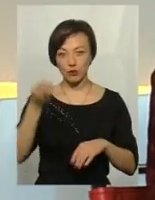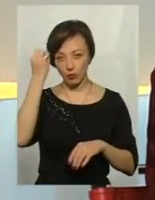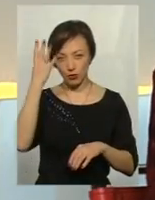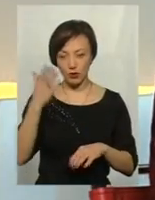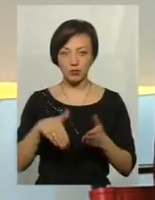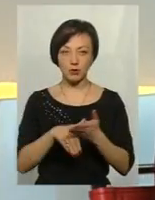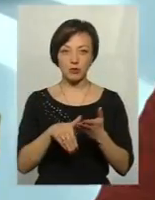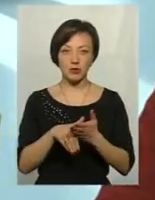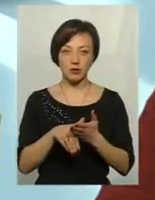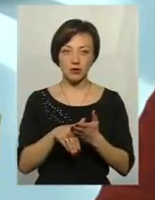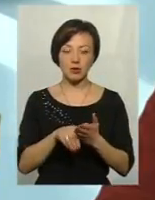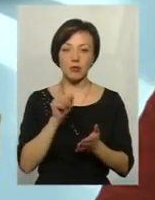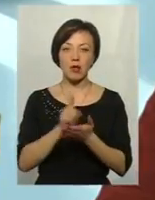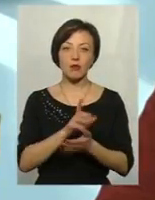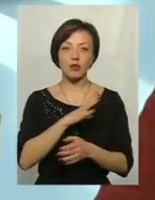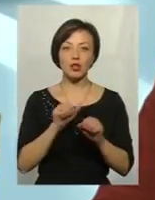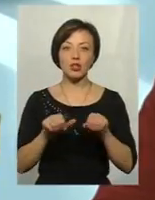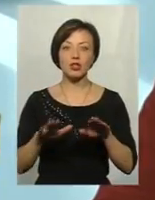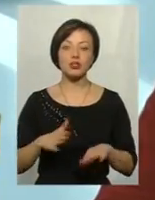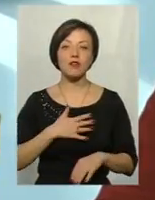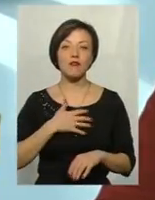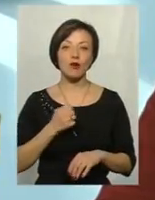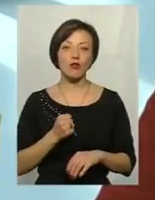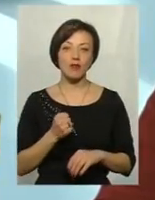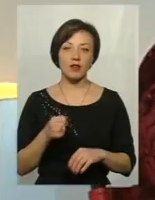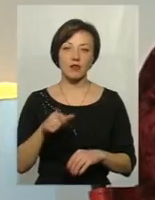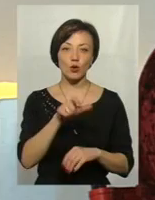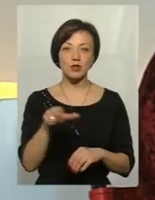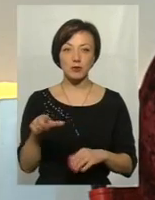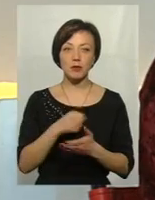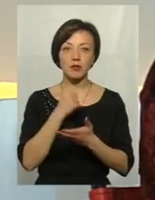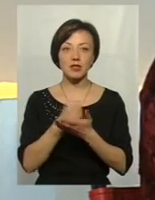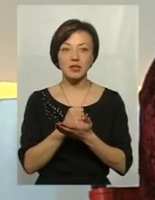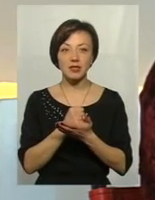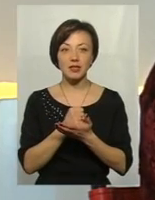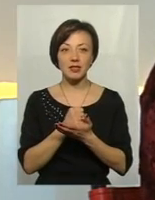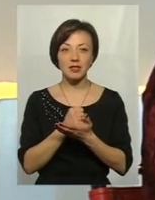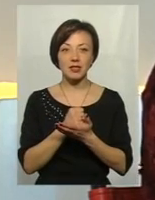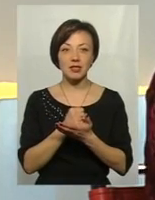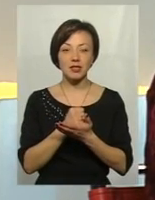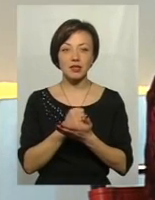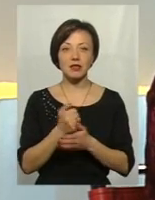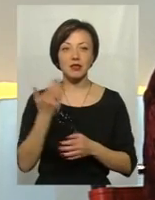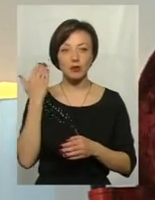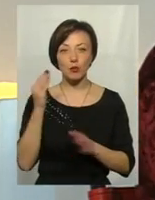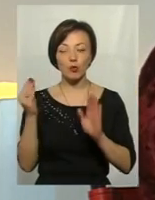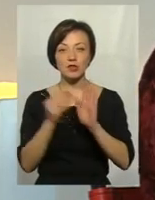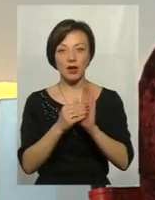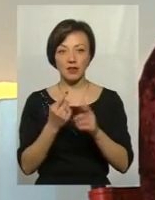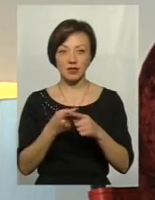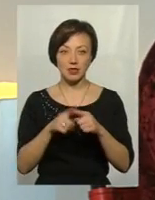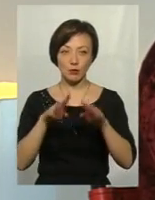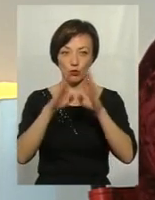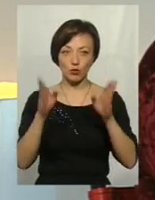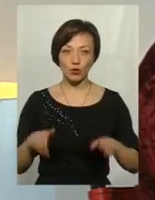способом. І це мали б бути рішення волюві осіб, які прийняли рішення поставити ці, вибачте,